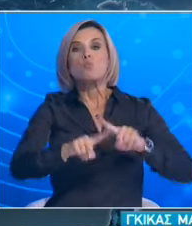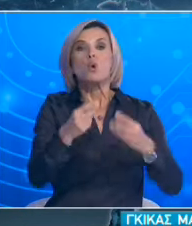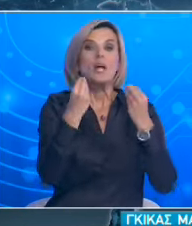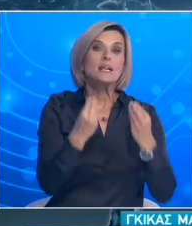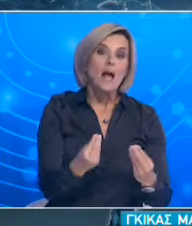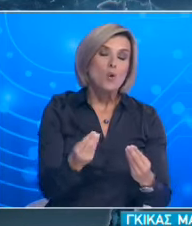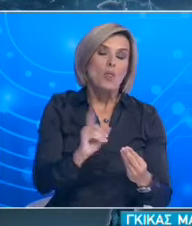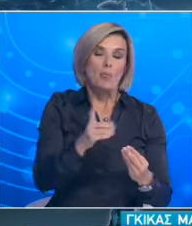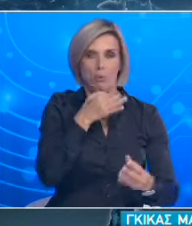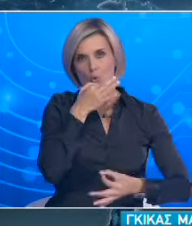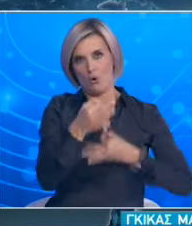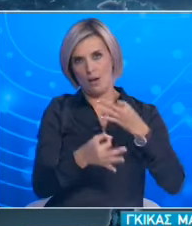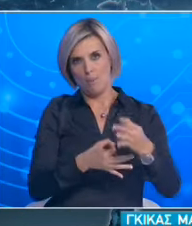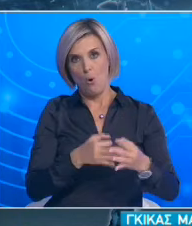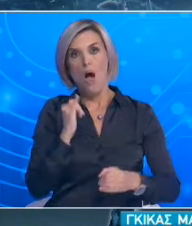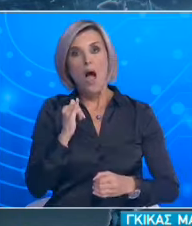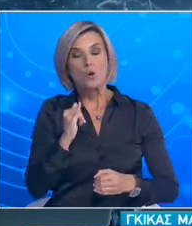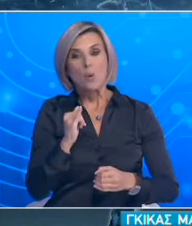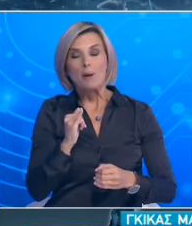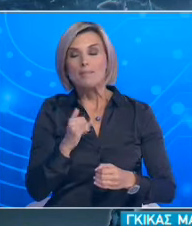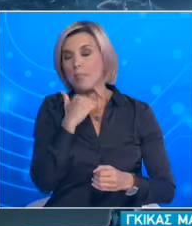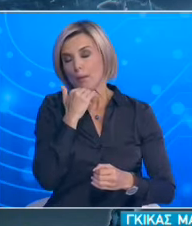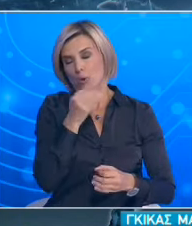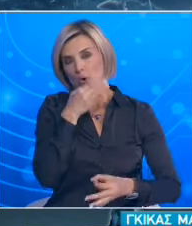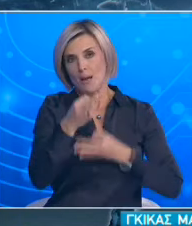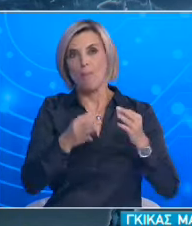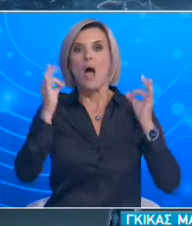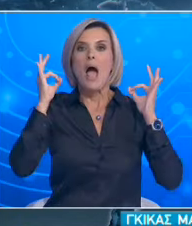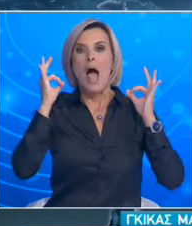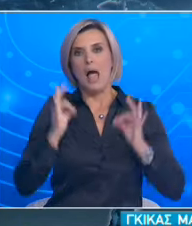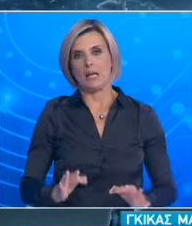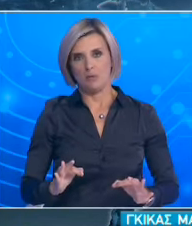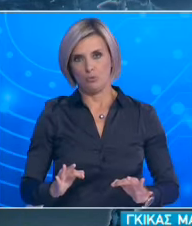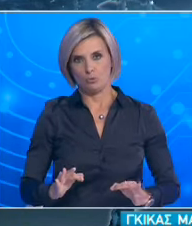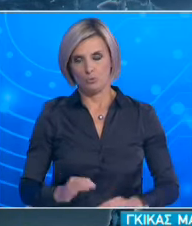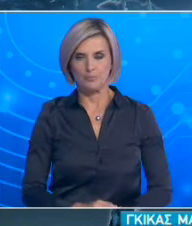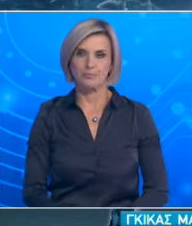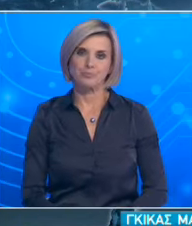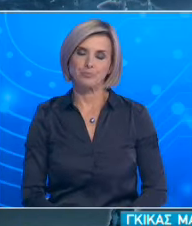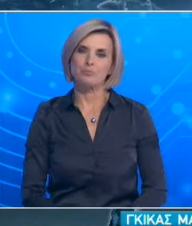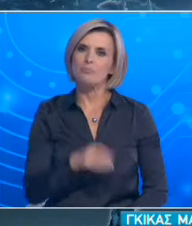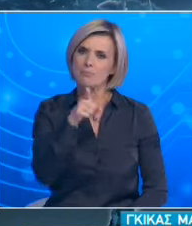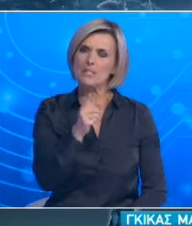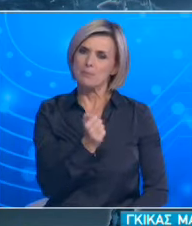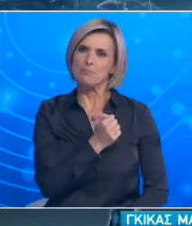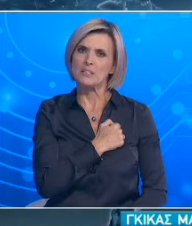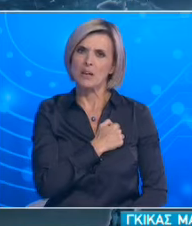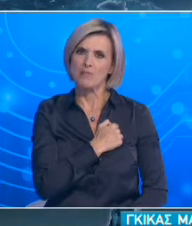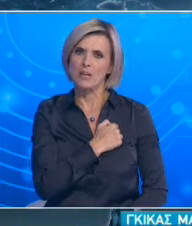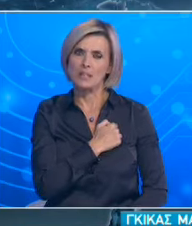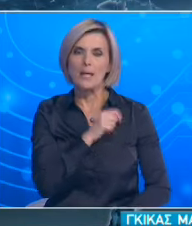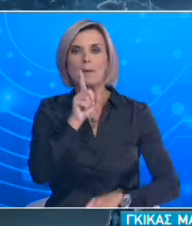δεν είναι απλά. Και δεν έχουν δώσει και ακριβείς απαντήσεις. Να κάνω μια ερώτηση ακόμη ενδέχεται σε περιοχές οι οποίες είναι